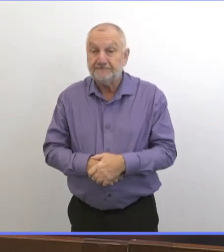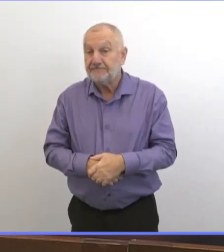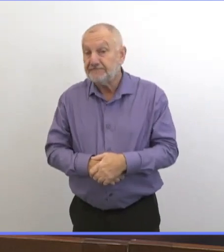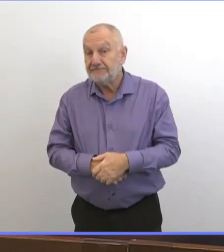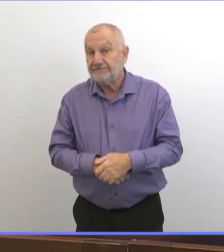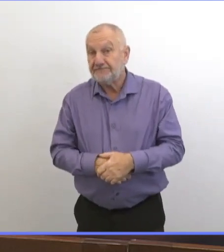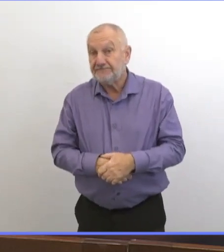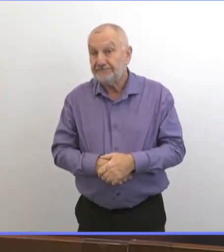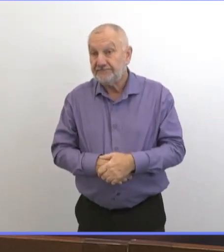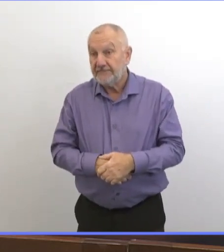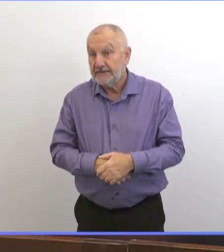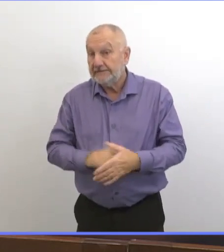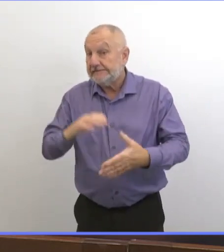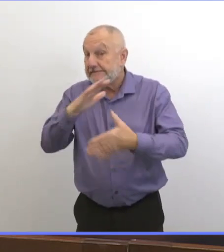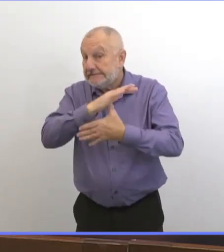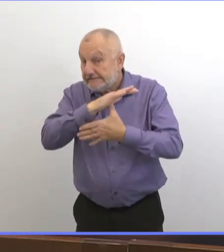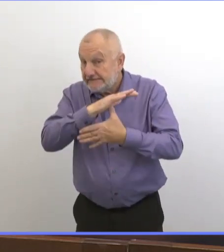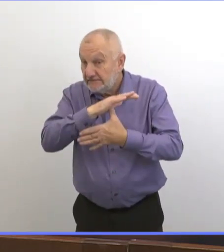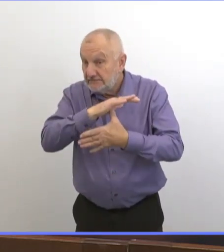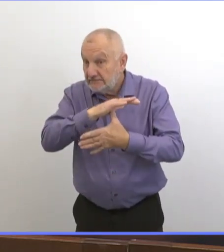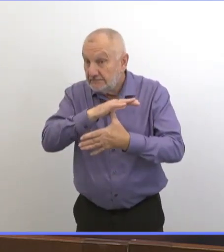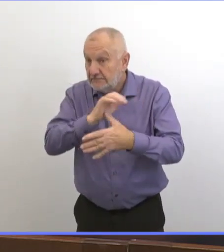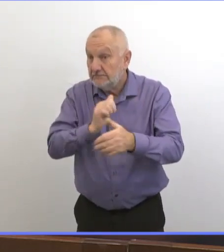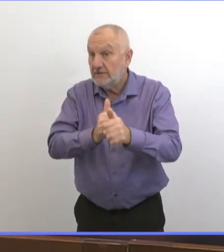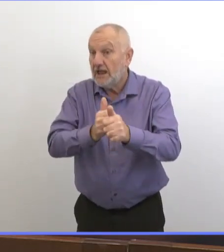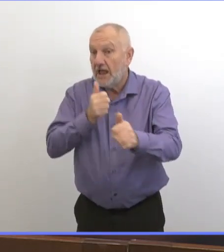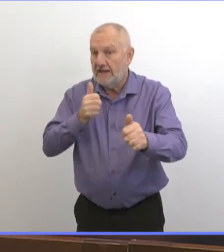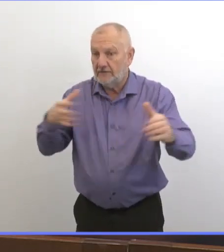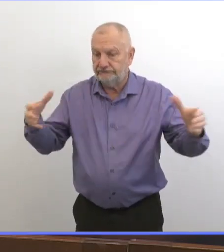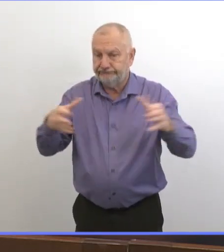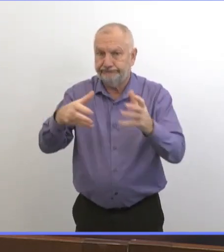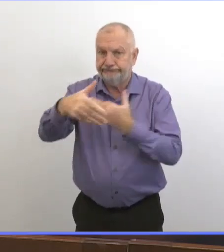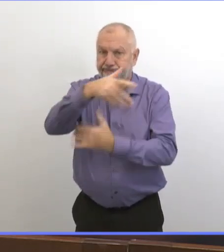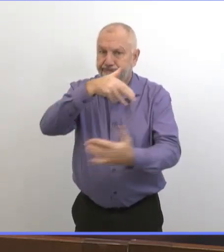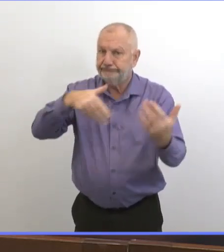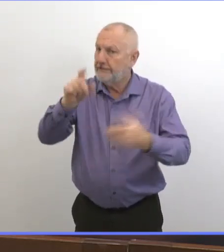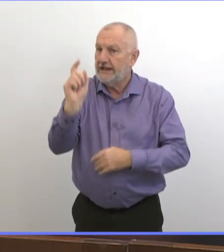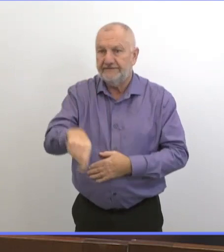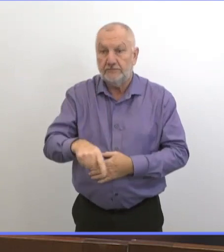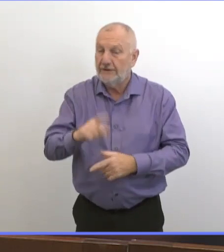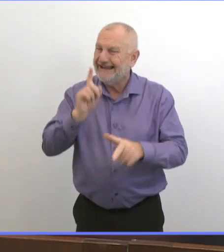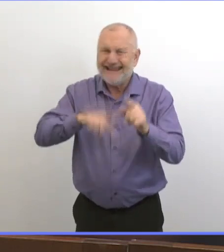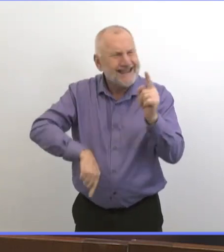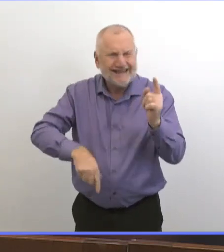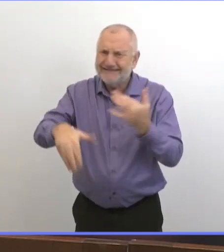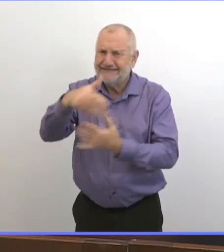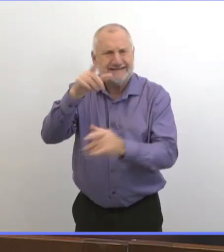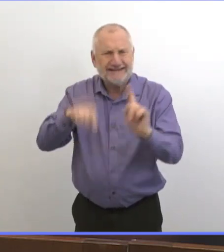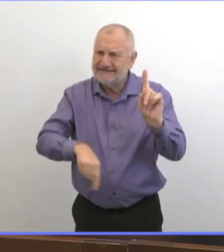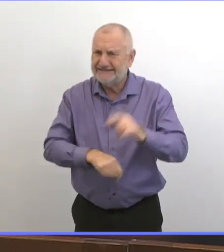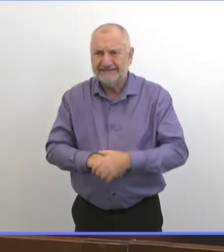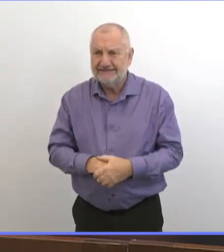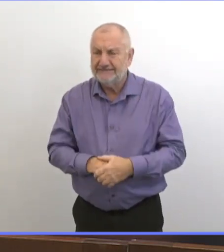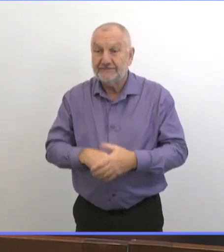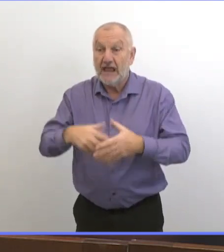On sait qu'on doit vraiment éviter les rassemblements, les rassemblements hors du foyer.